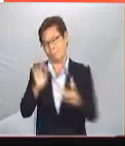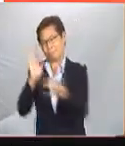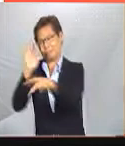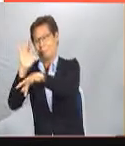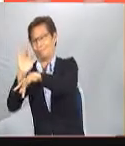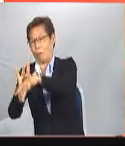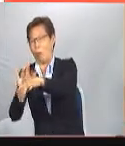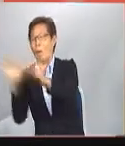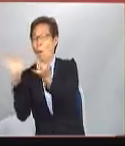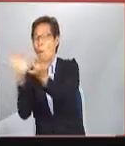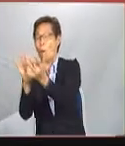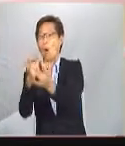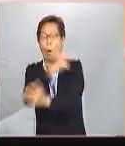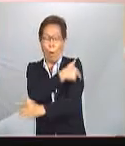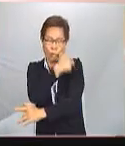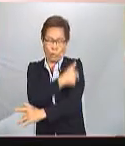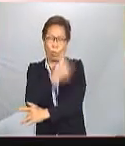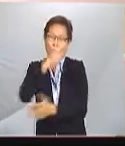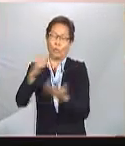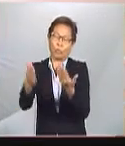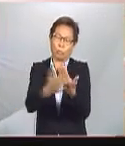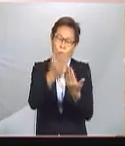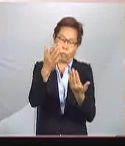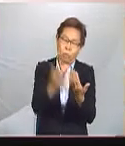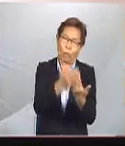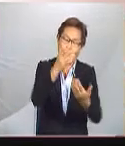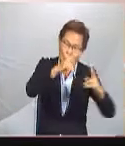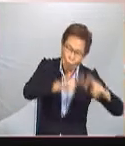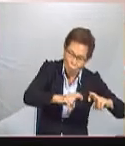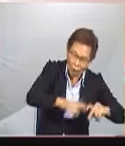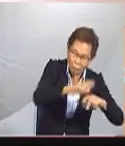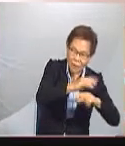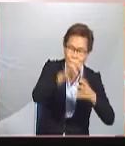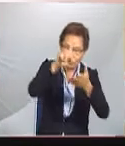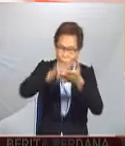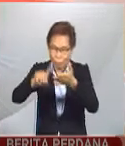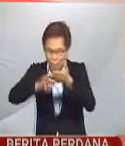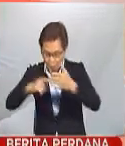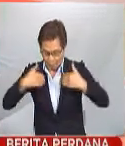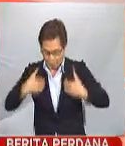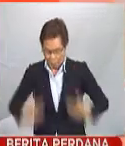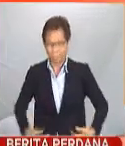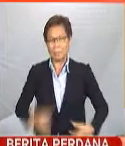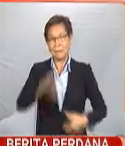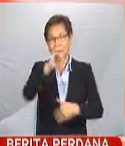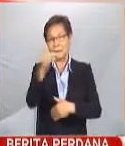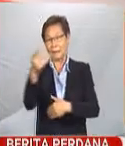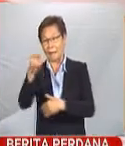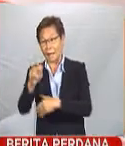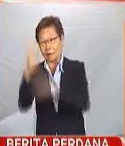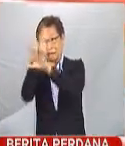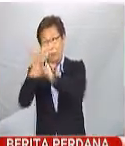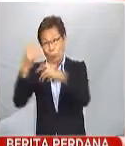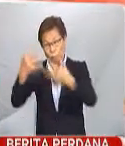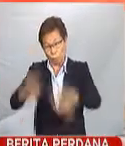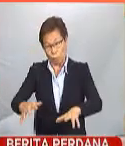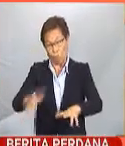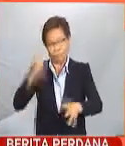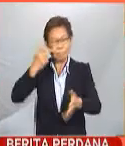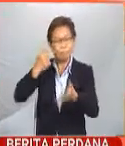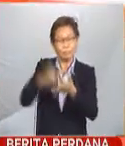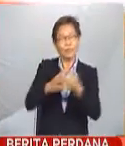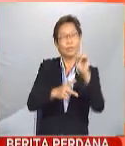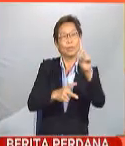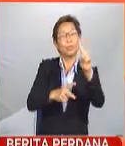bagi membolehkan siasatan dan pemeriksaan dijalankan. Setakat ini, Jabatan Kesihatan Negeri JKN Sarawak telah mengesan